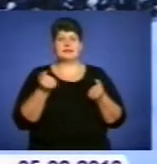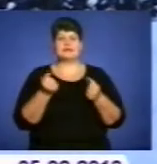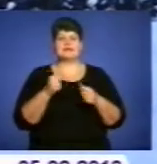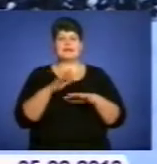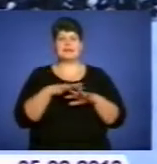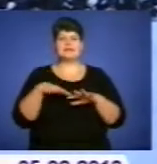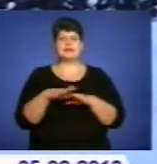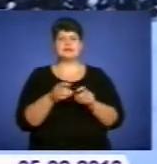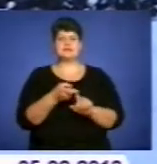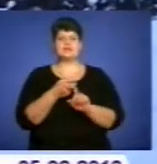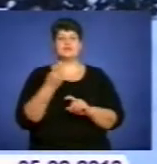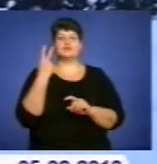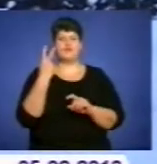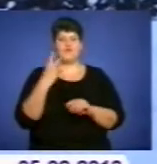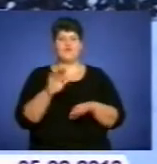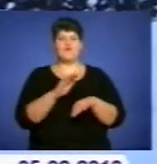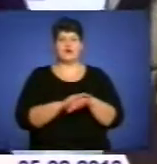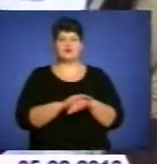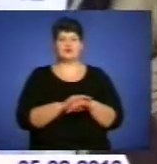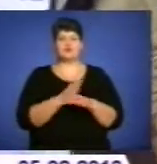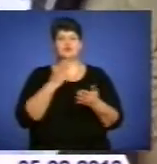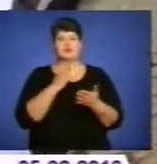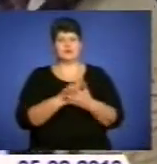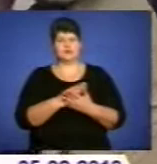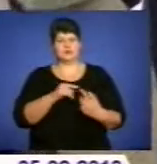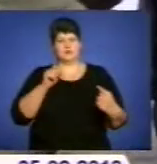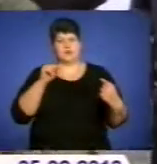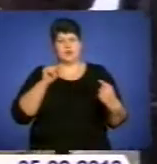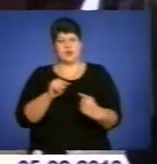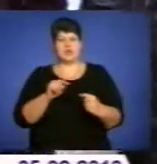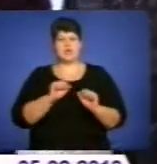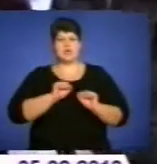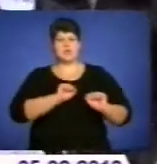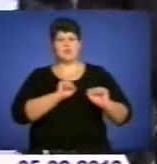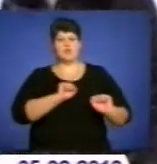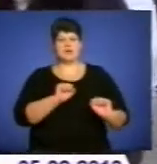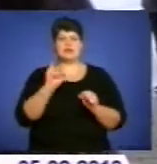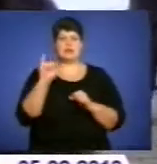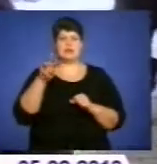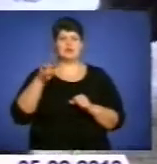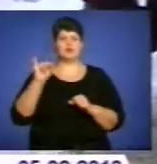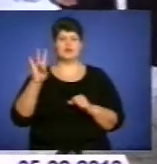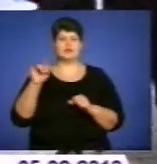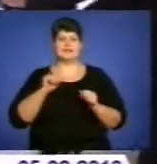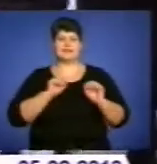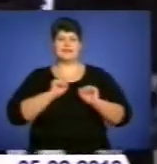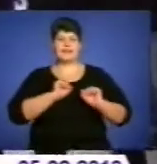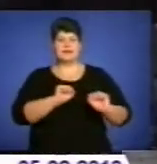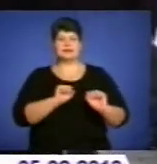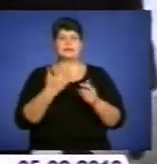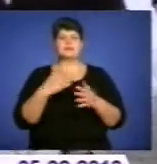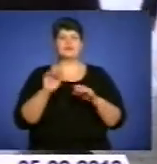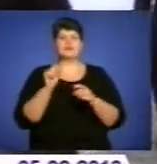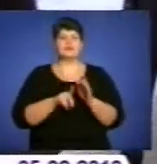залежить від двох факторів – наявності імунітету до даного типу вірусу та профілактичних заходів. Загальну профілактику грипу треба починати